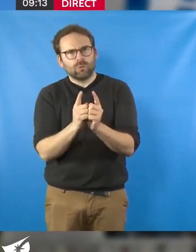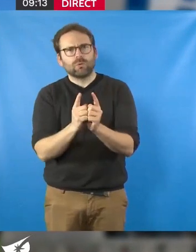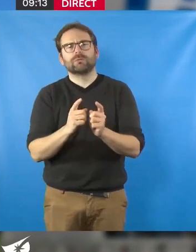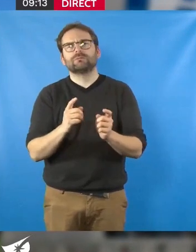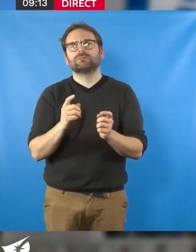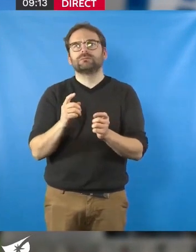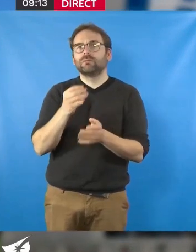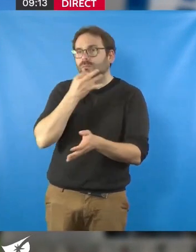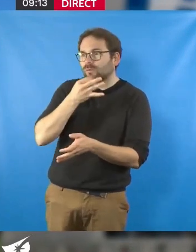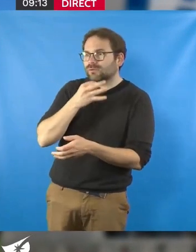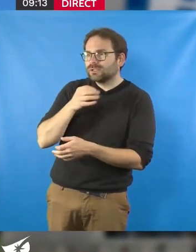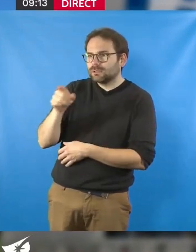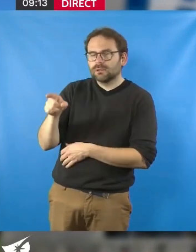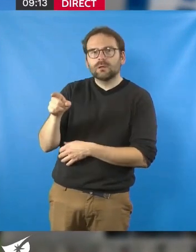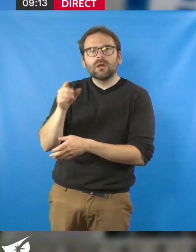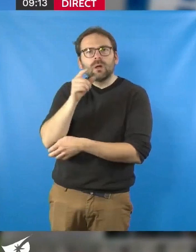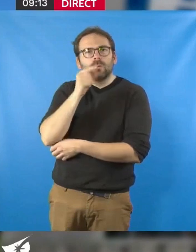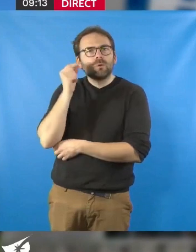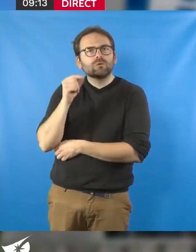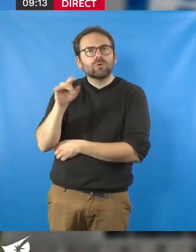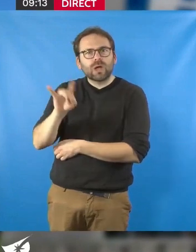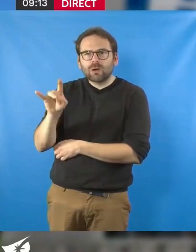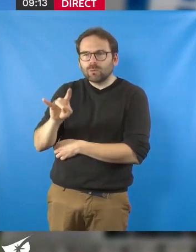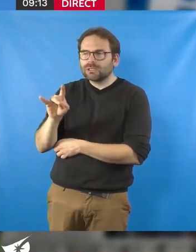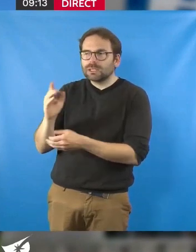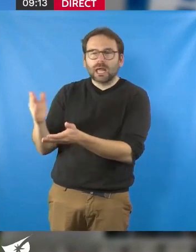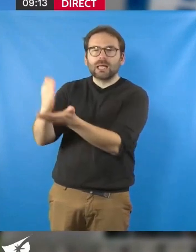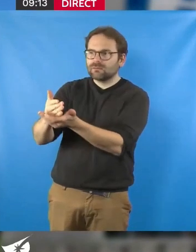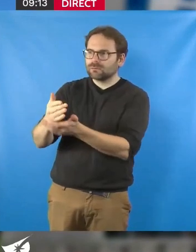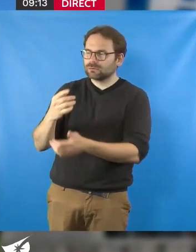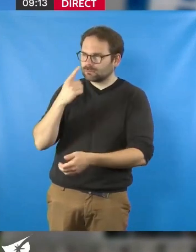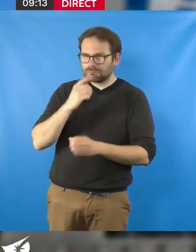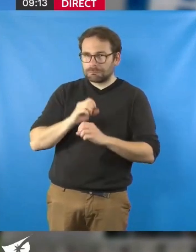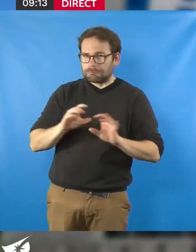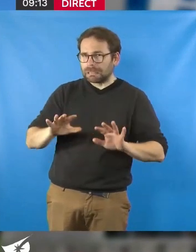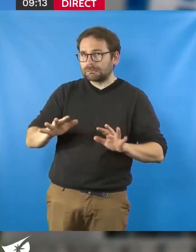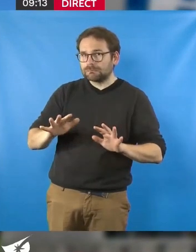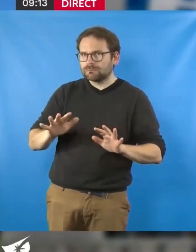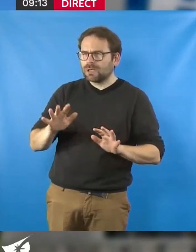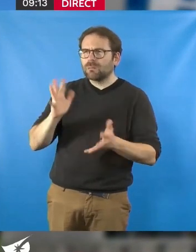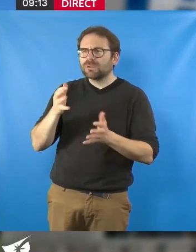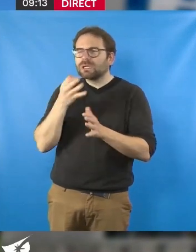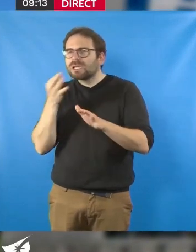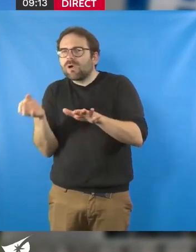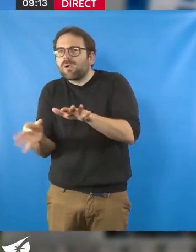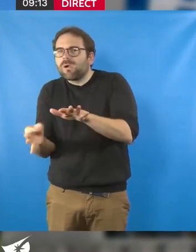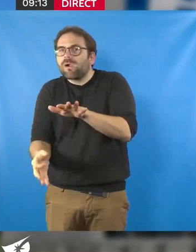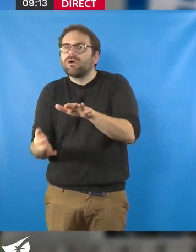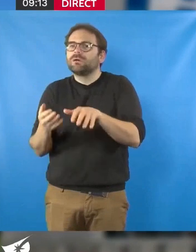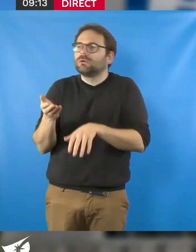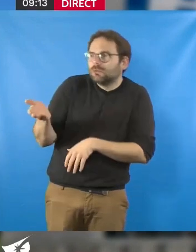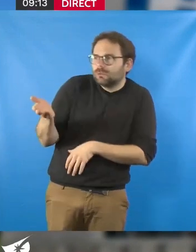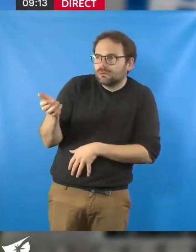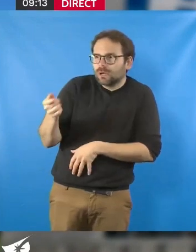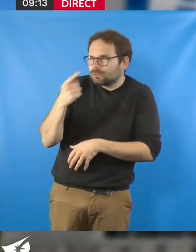rebondir sur l'intervention de M. Arouet, que je ne trouve pas très claire et peut-être pleine d'insinuations, pour rebondir à nouveau sur